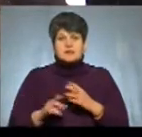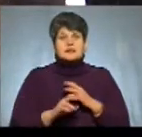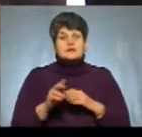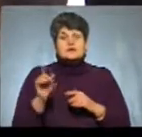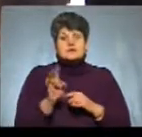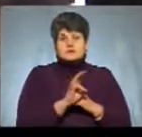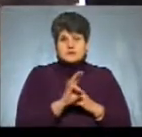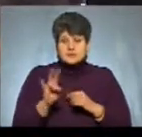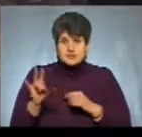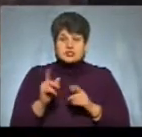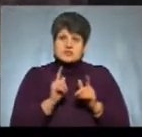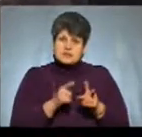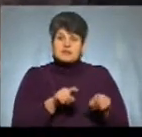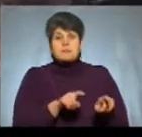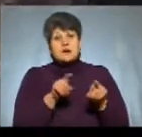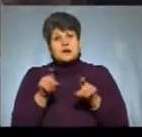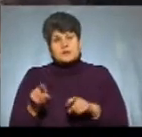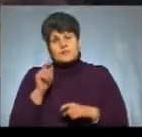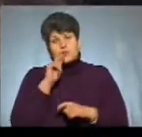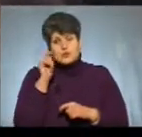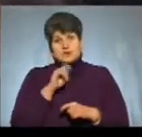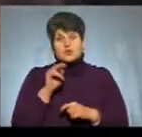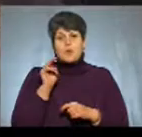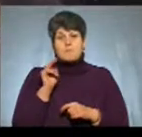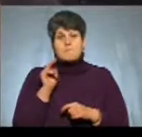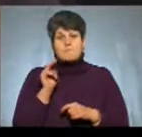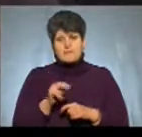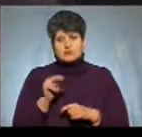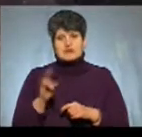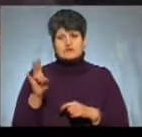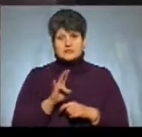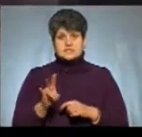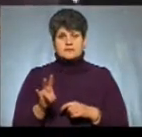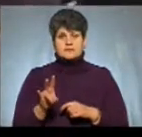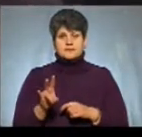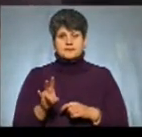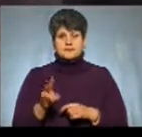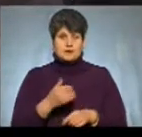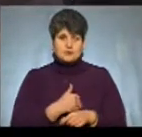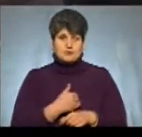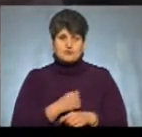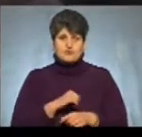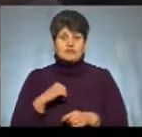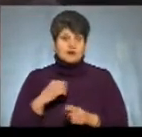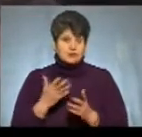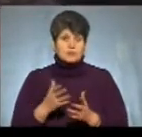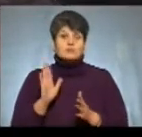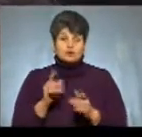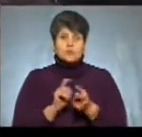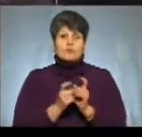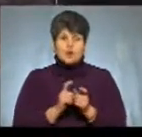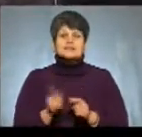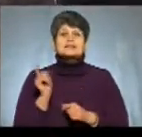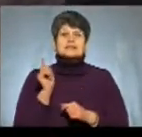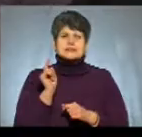чи все ж таки вони будуть згідні перейти до української церкви. Добровільно насамперед. Якщо ні, то все ж таки ми будемо боротися за те,